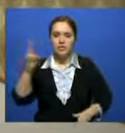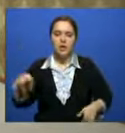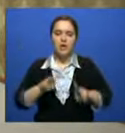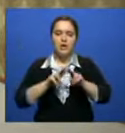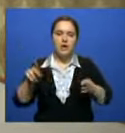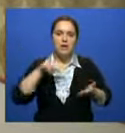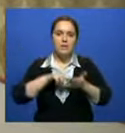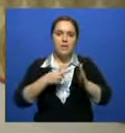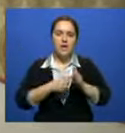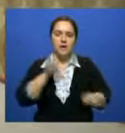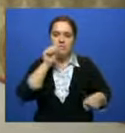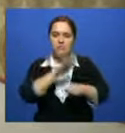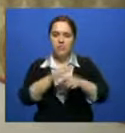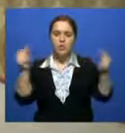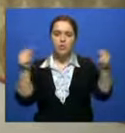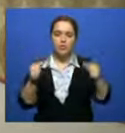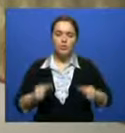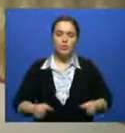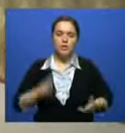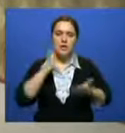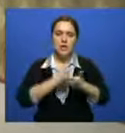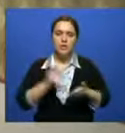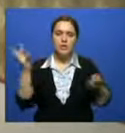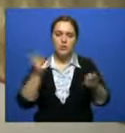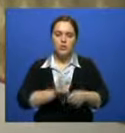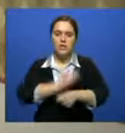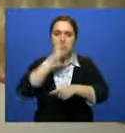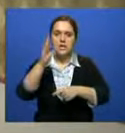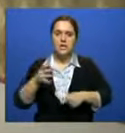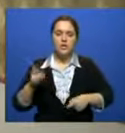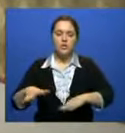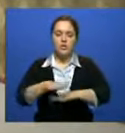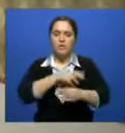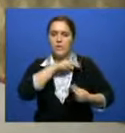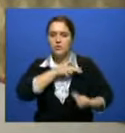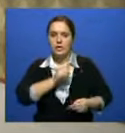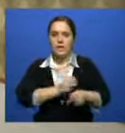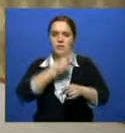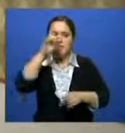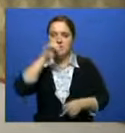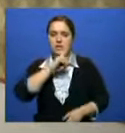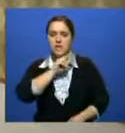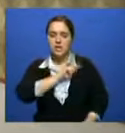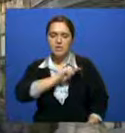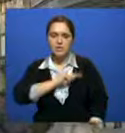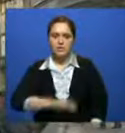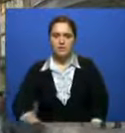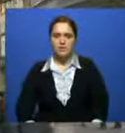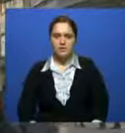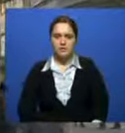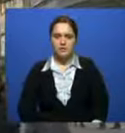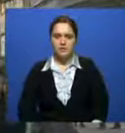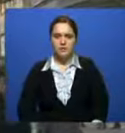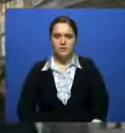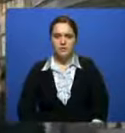2050 дал конкретные поручения по поводу создания общества всеобщего труда и обеспечения казахстанцев работой. Одним из